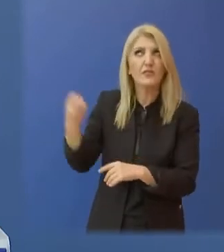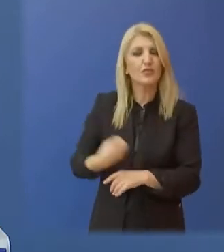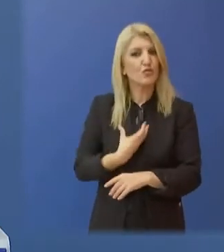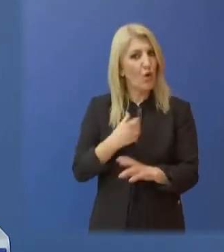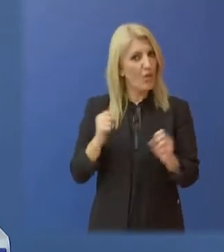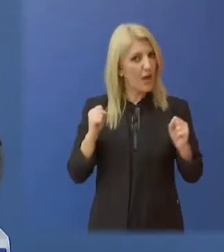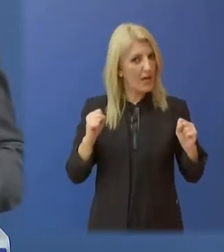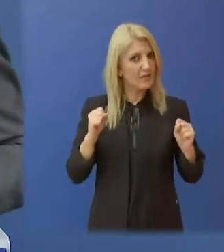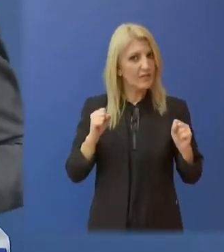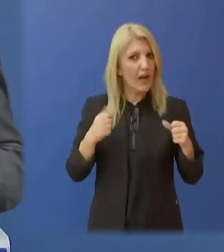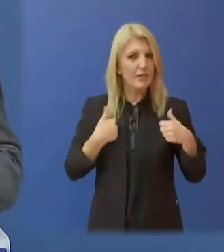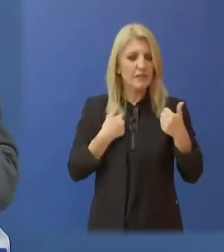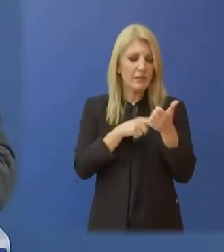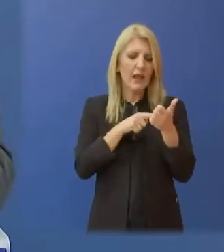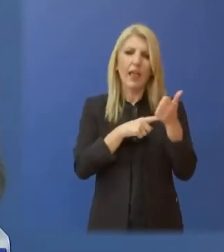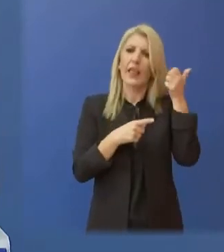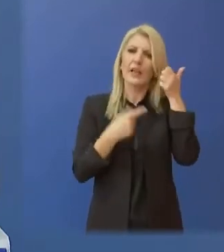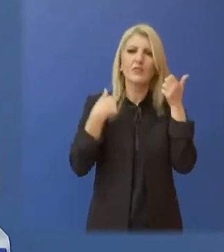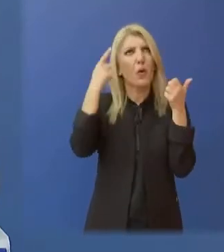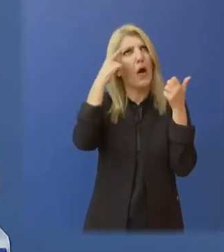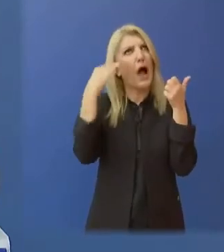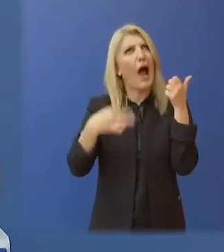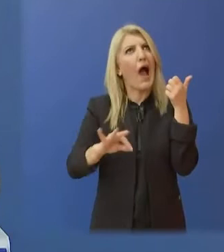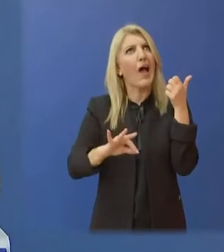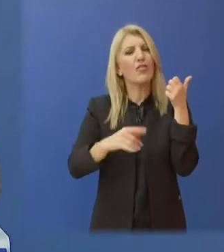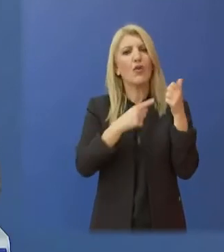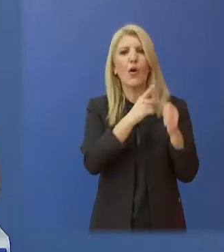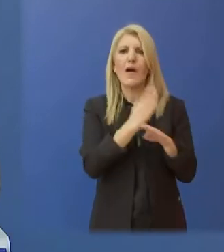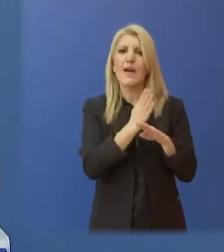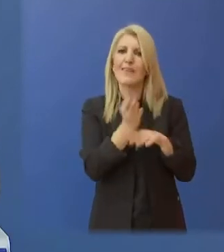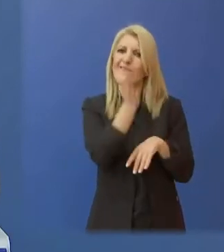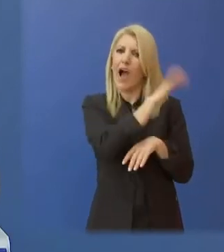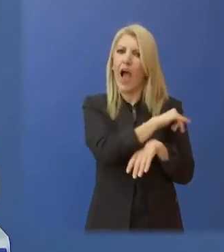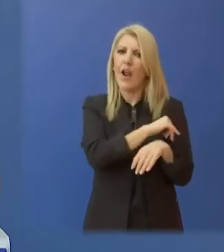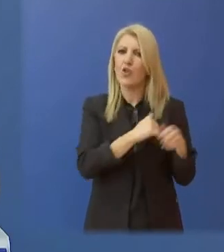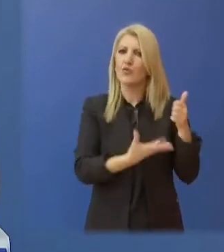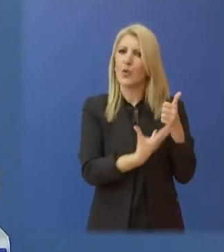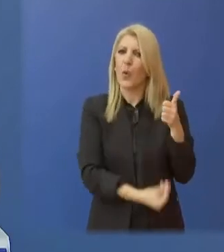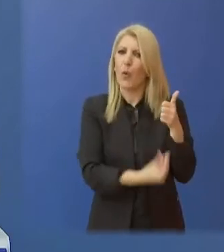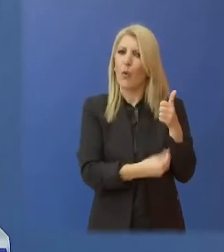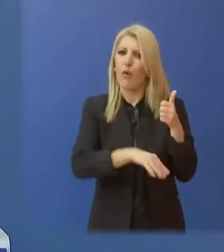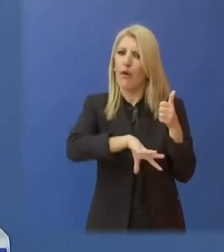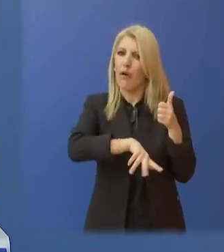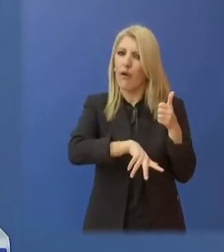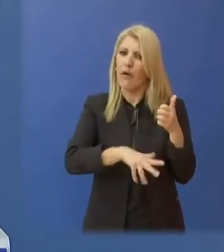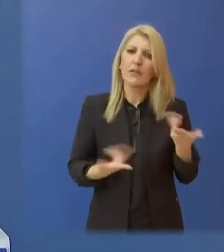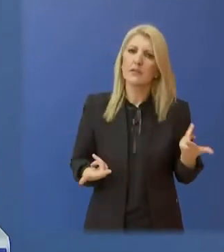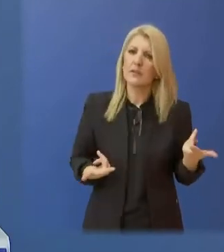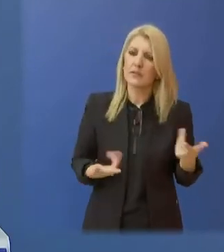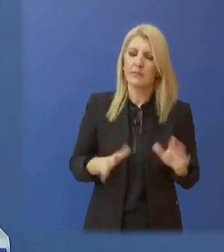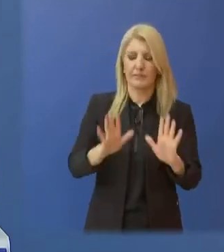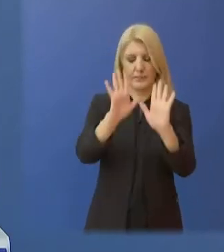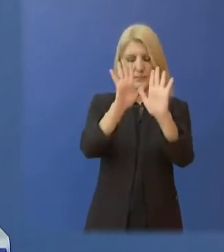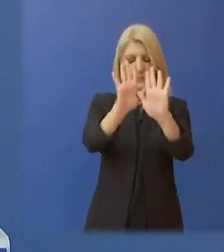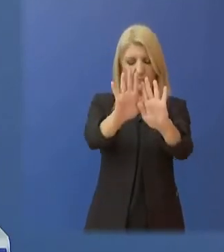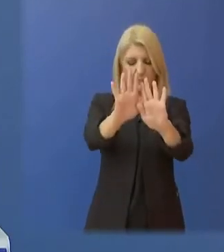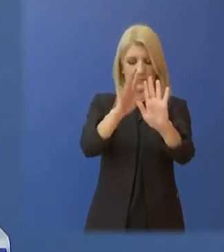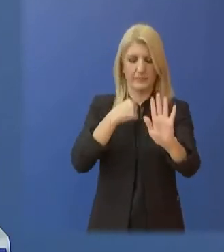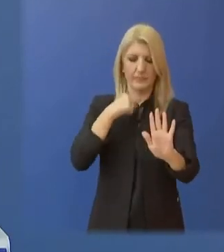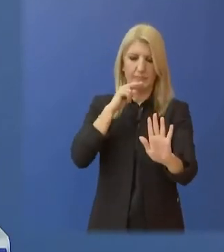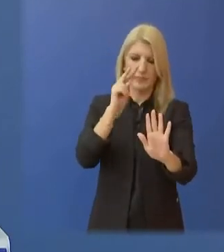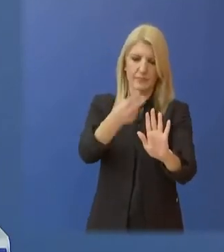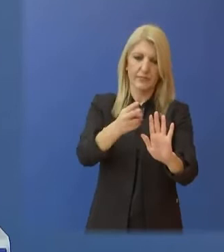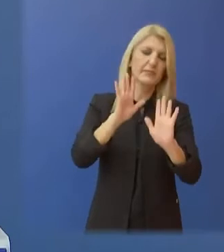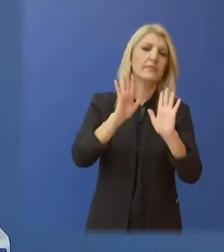Υπότιτλοι Πρώτα απ' όλα βρίσκεται σε εξέλιξη ανοιχτή δικαστική διαδικασία γύρω απ' όλα τα ζητήματα που